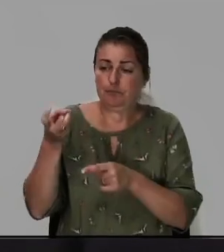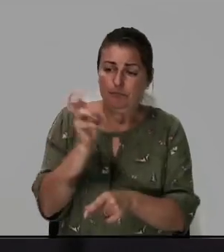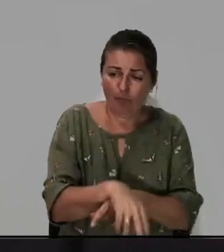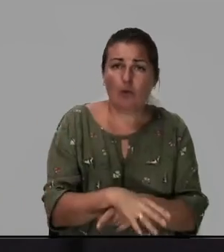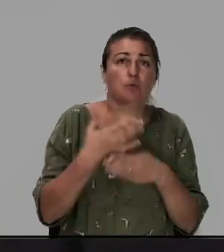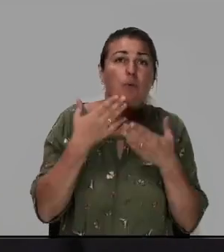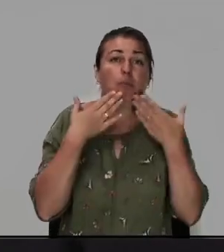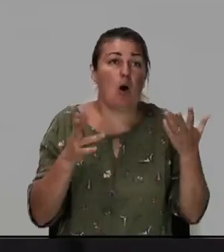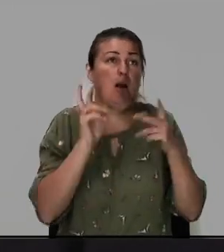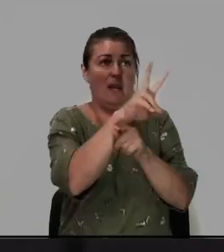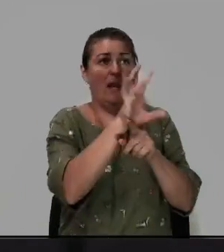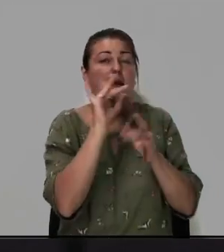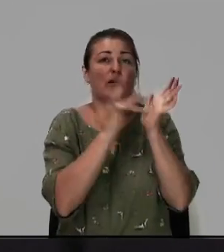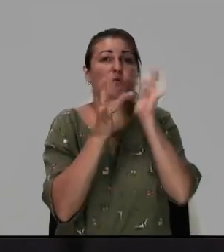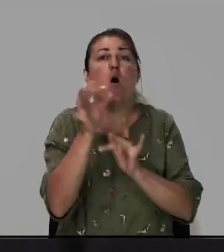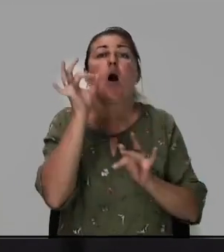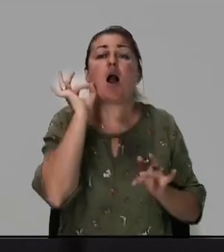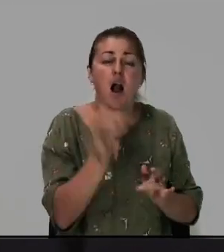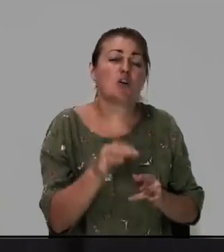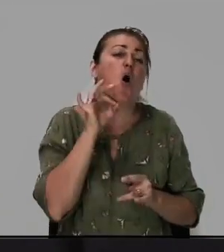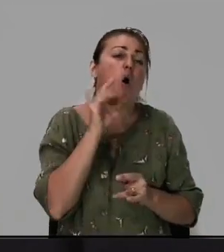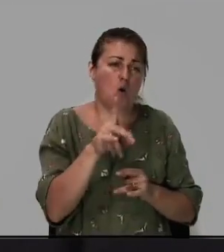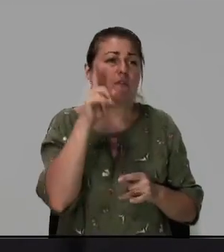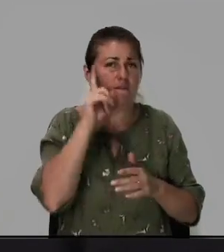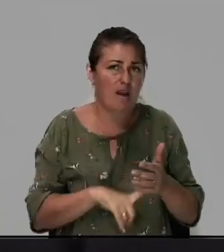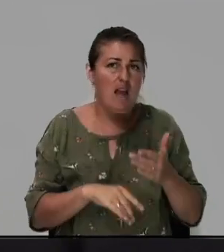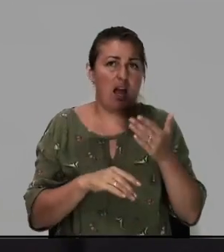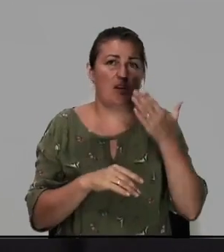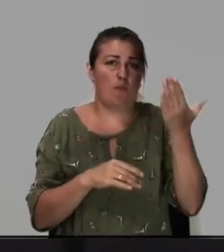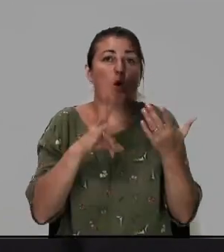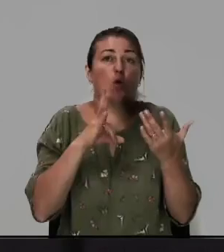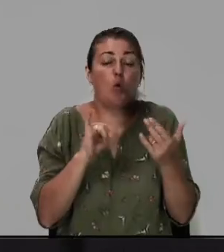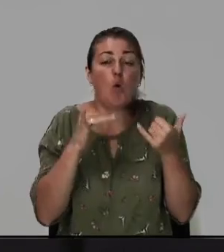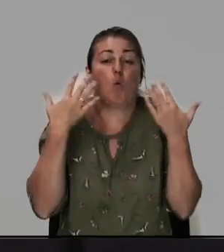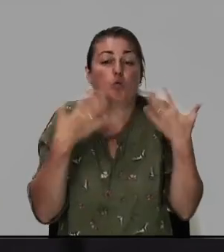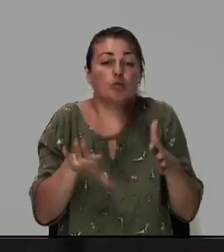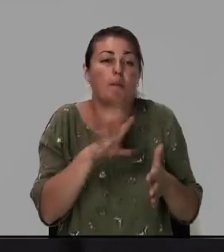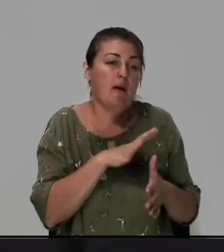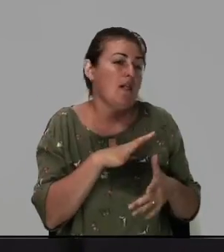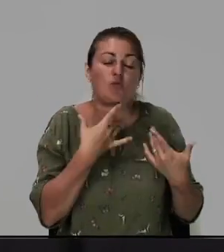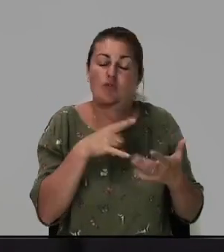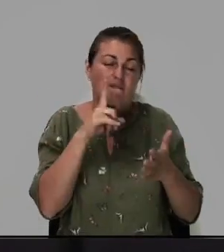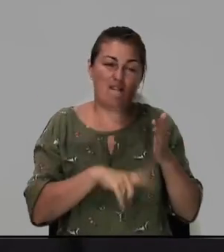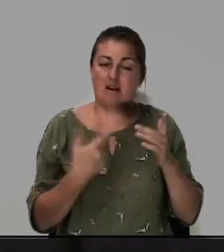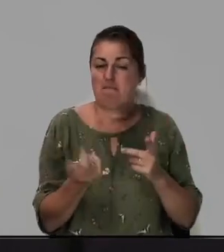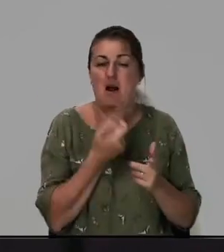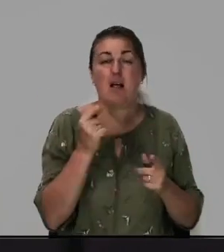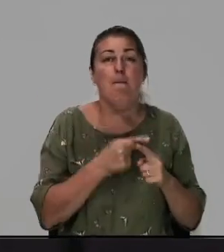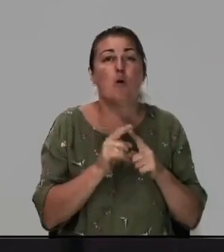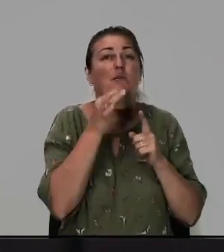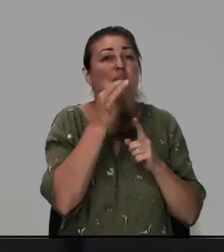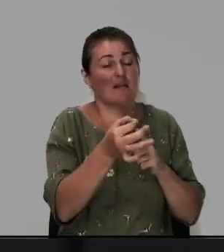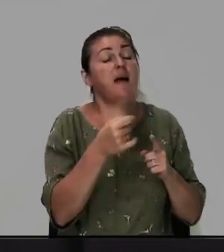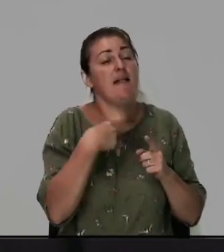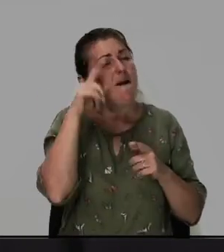еще так Иисусу конечно он не верил ему но уже было и мало веры поэтому он сказал я